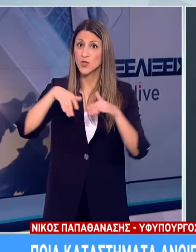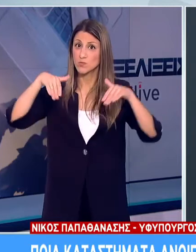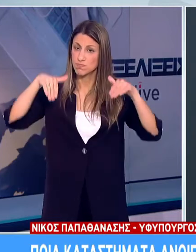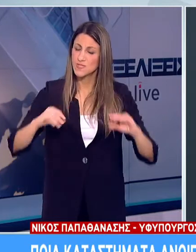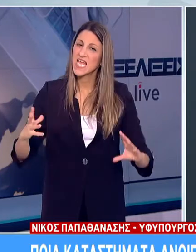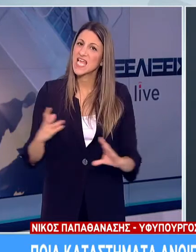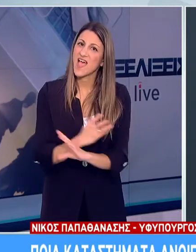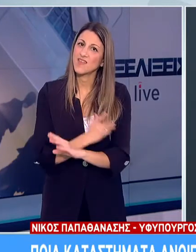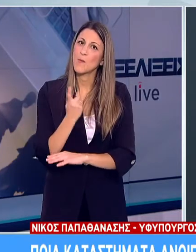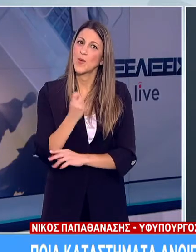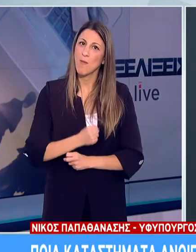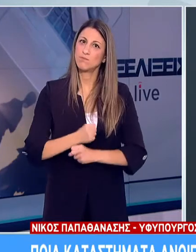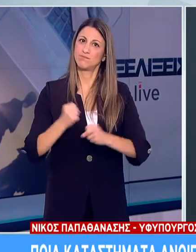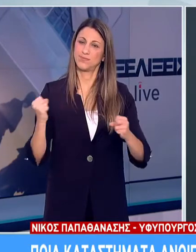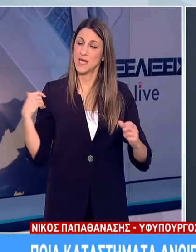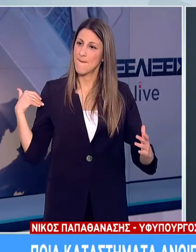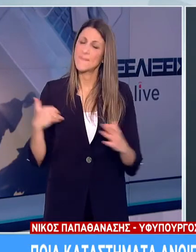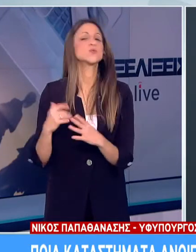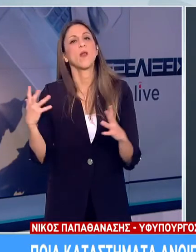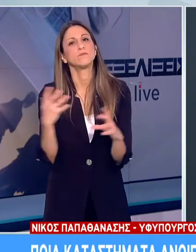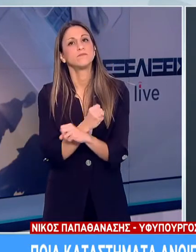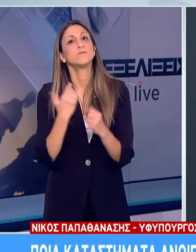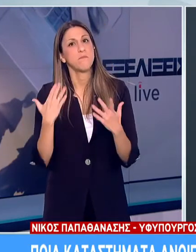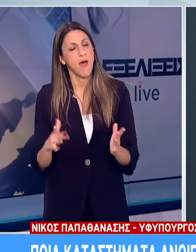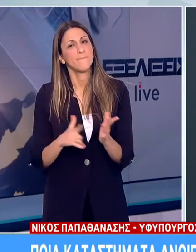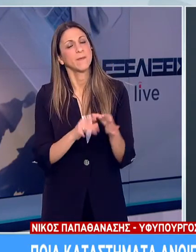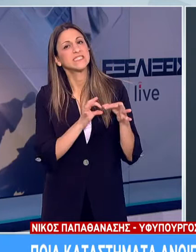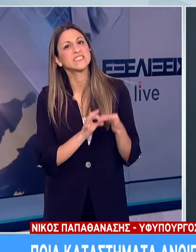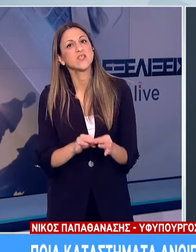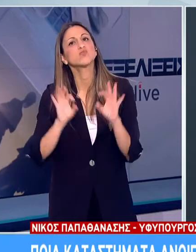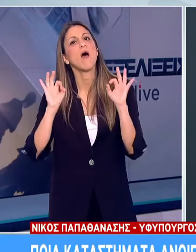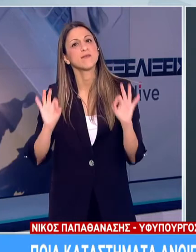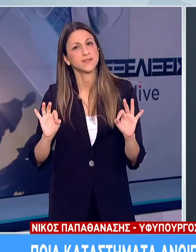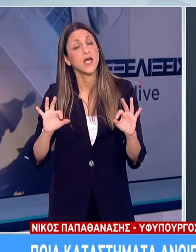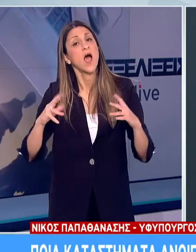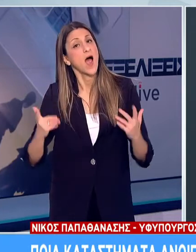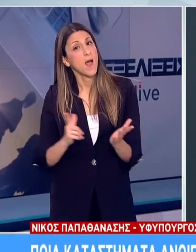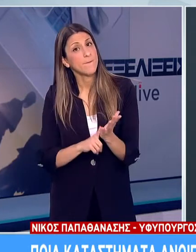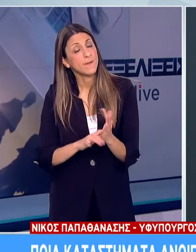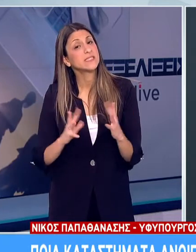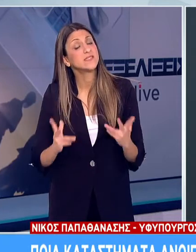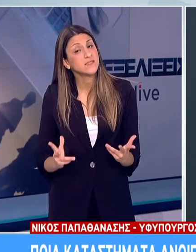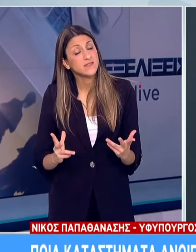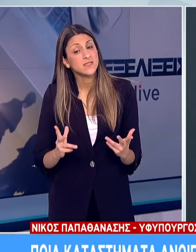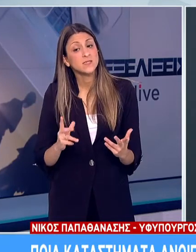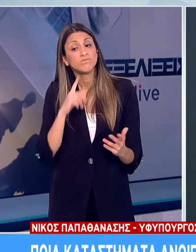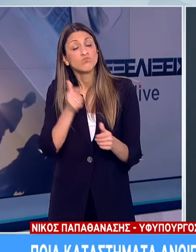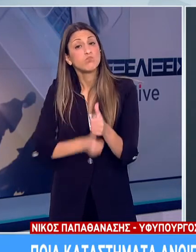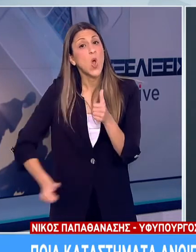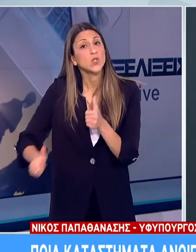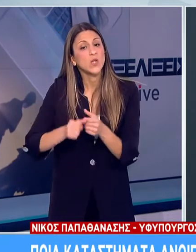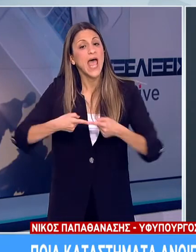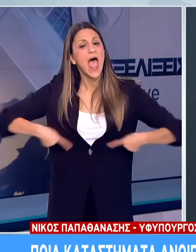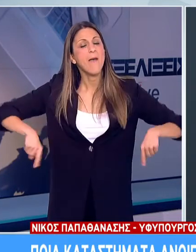επιταχύνει ξανά. Το έχουμε πετύχει ως τώρα. Ας το συνεχίσουμε, βάζοντας πάντα το εγώ πίσω και το εμείς